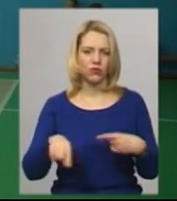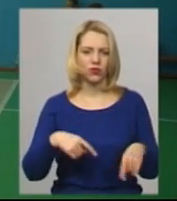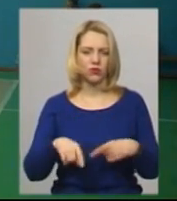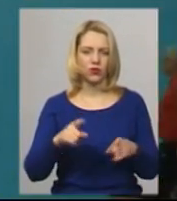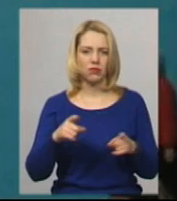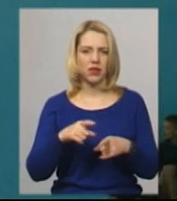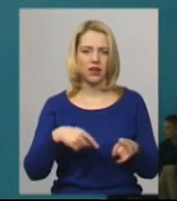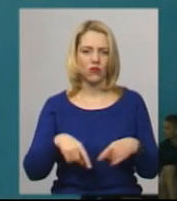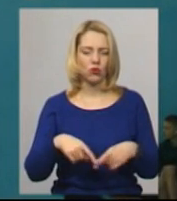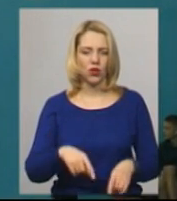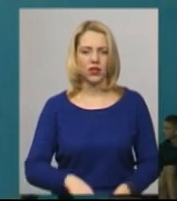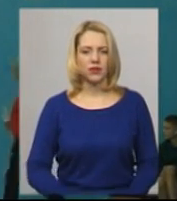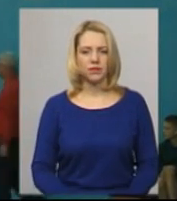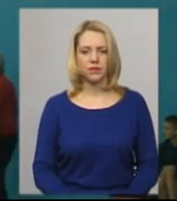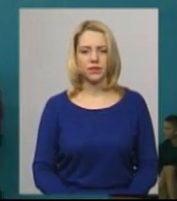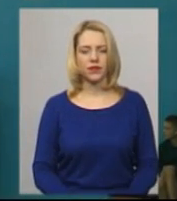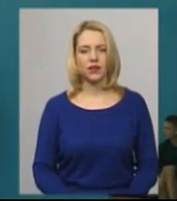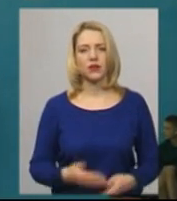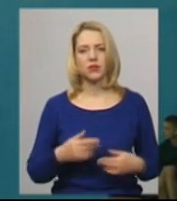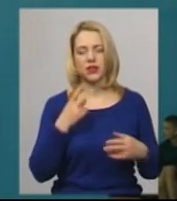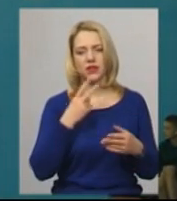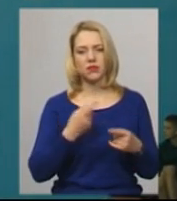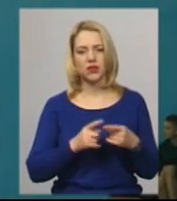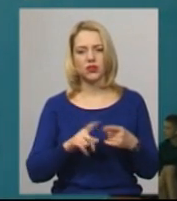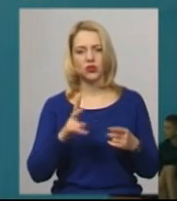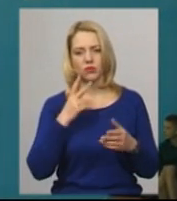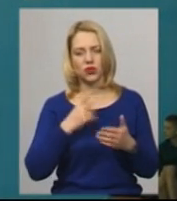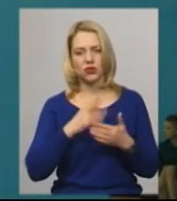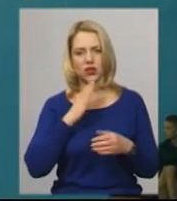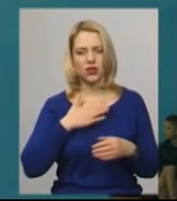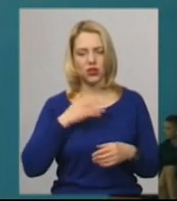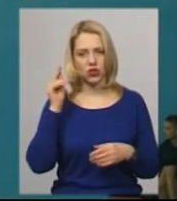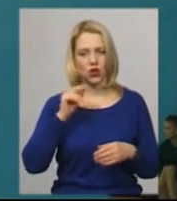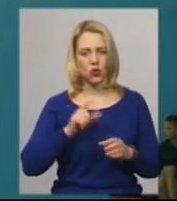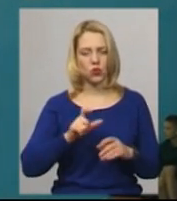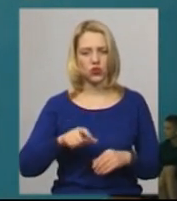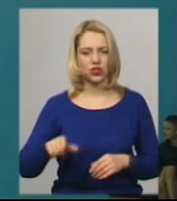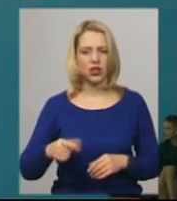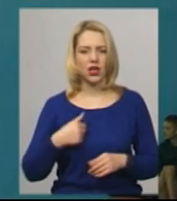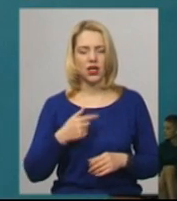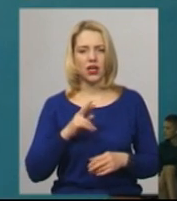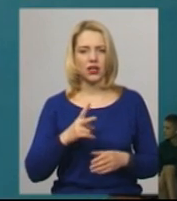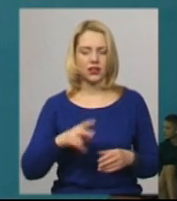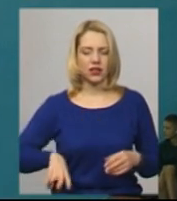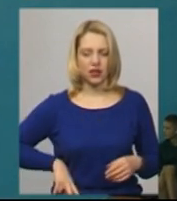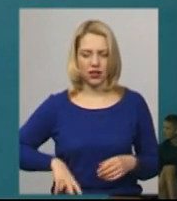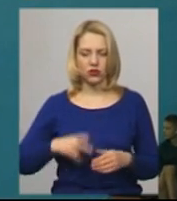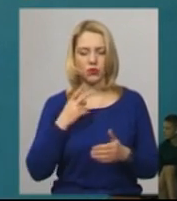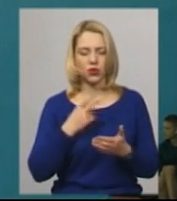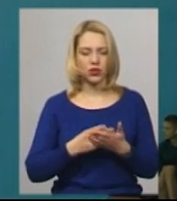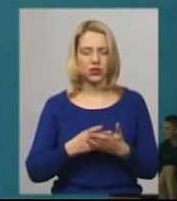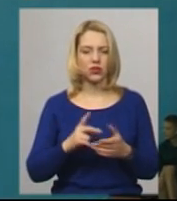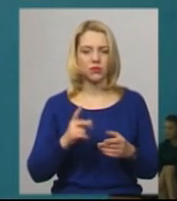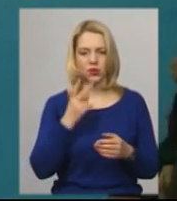міні-футбол. Ми переважно дивимося на те, що показують наші учні, а тут ми як директору є можливість подивитися на що